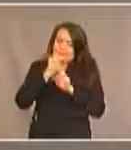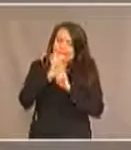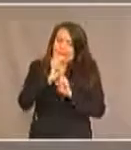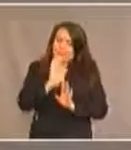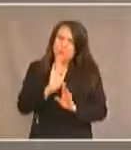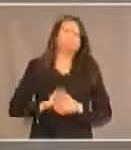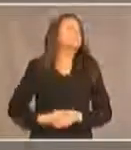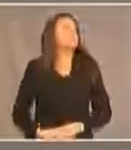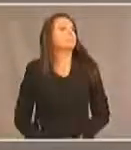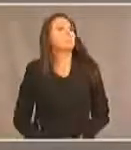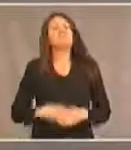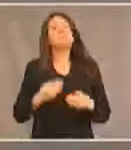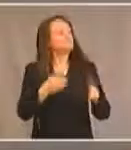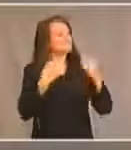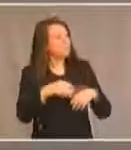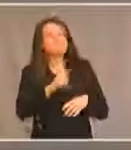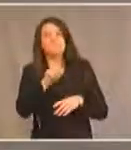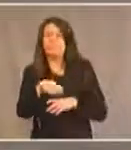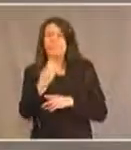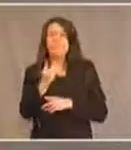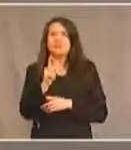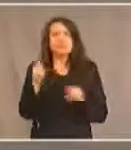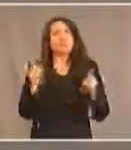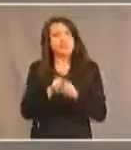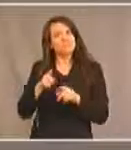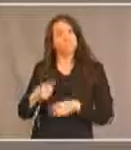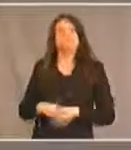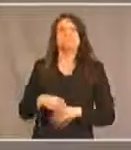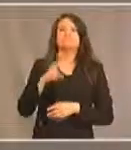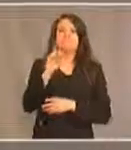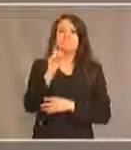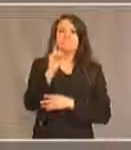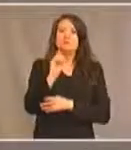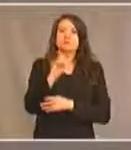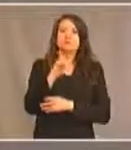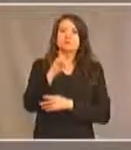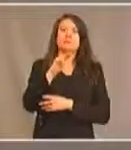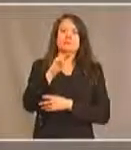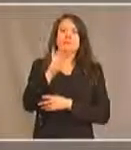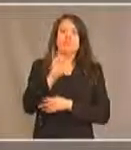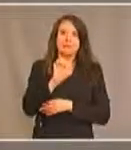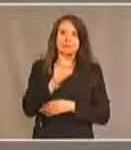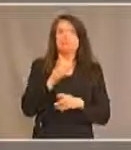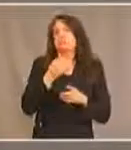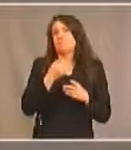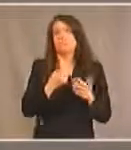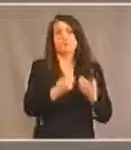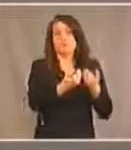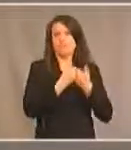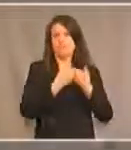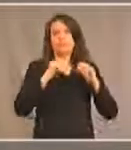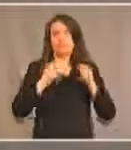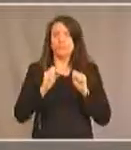et la prochaine question pour vous aussi. Dominique demande comment pouvez-vous aider les